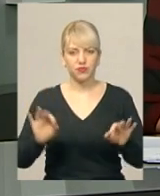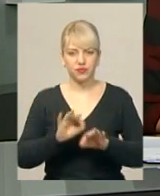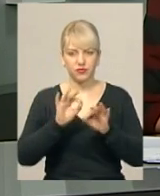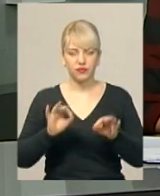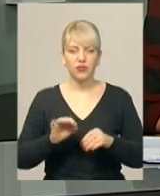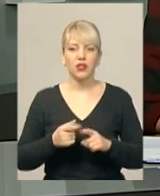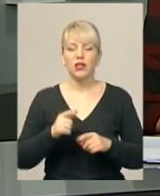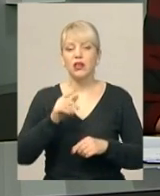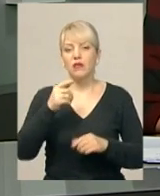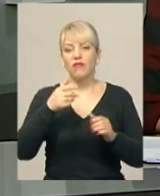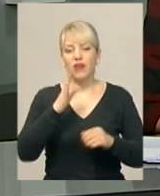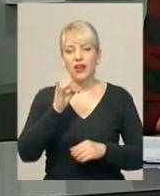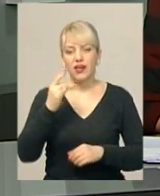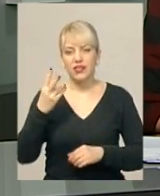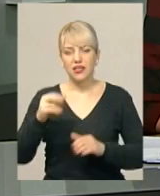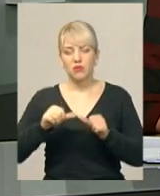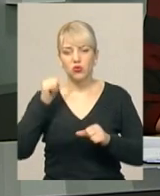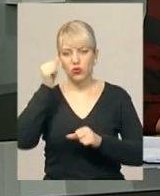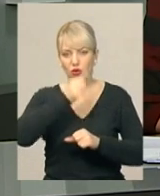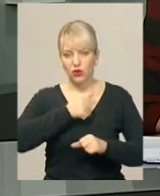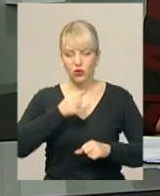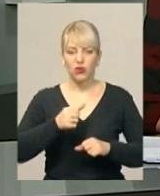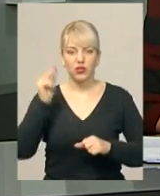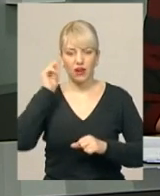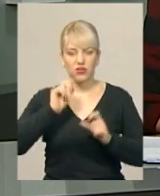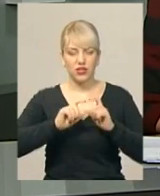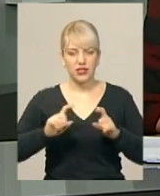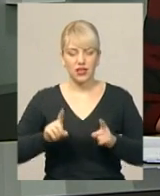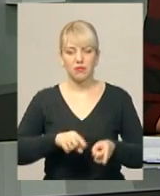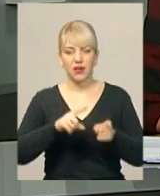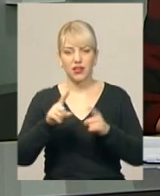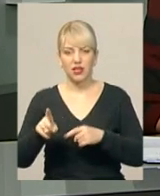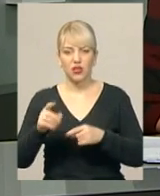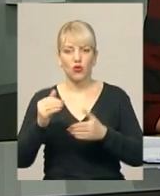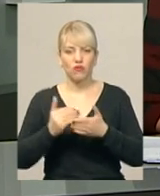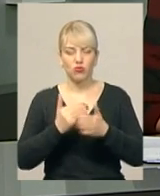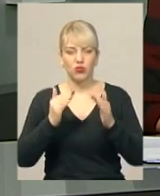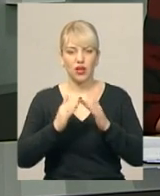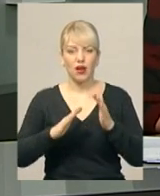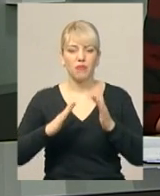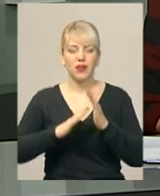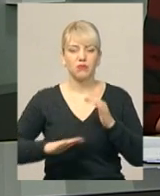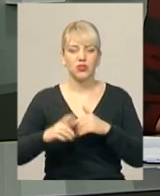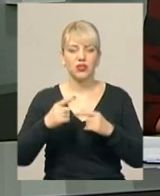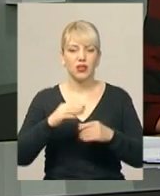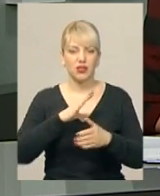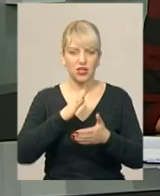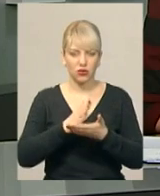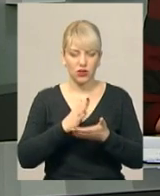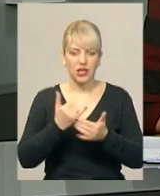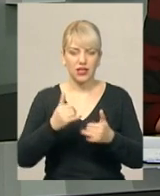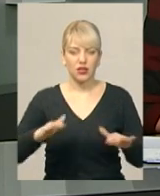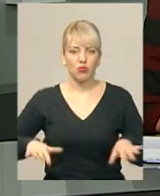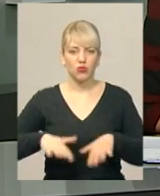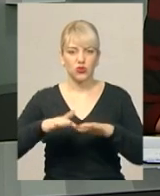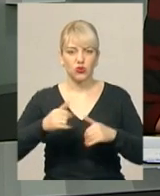Заремби. У вересні минулого року навчальний заклад переїхав до нової будівлі, а приміщення, в якому він розташовувався, нині пустує. Наразі